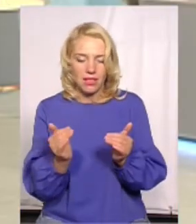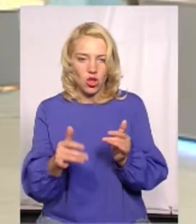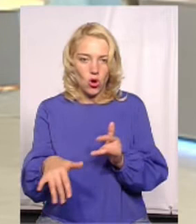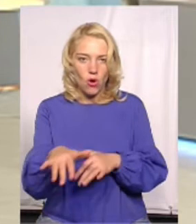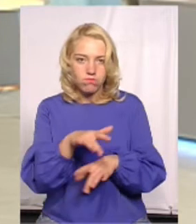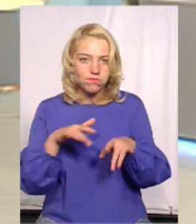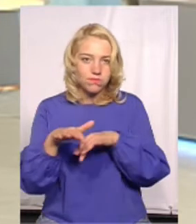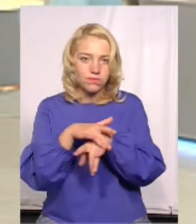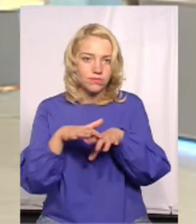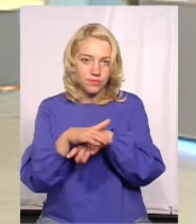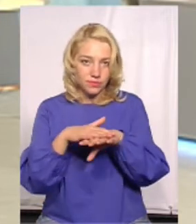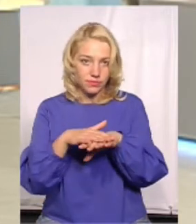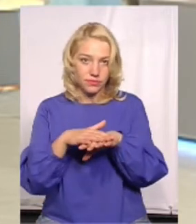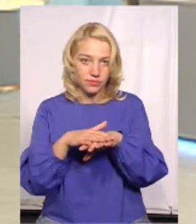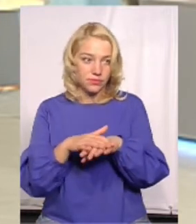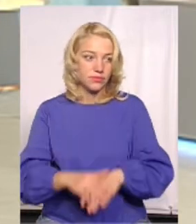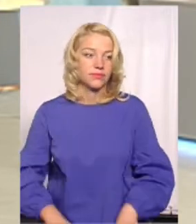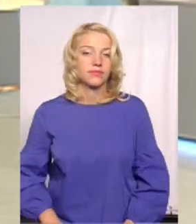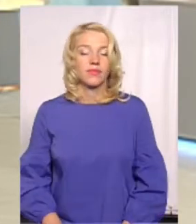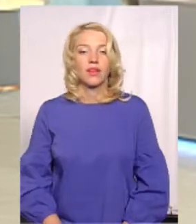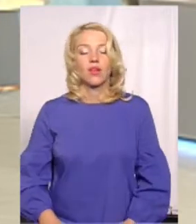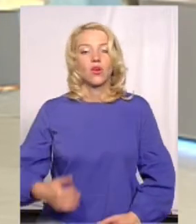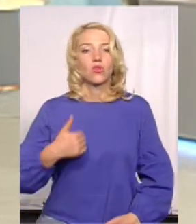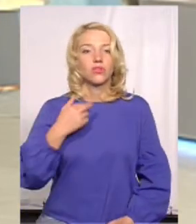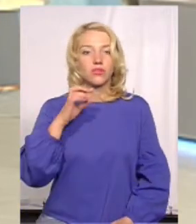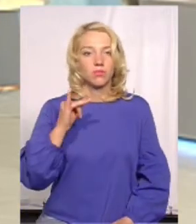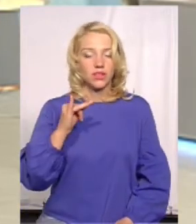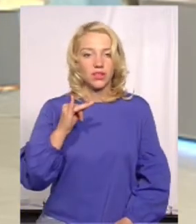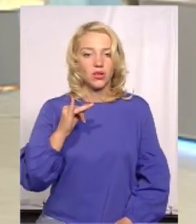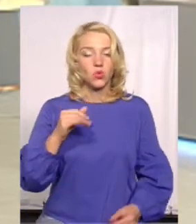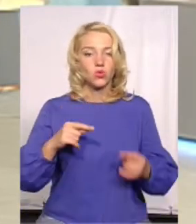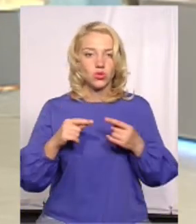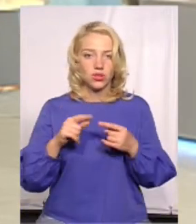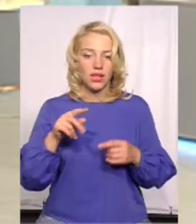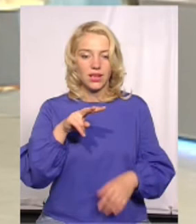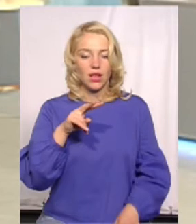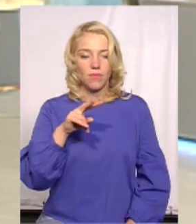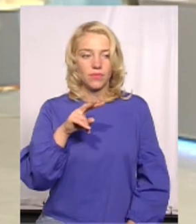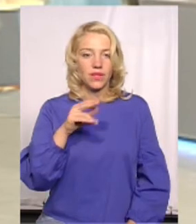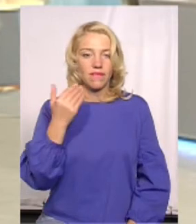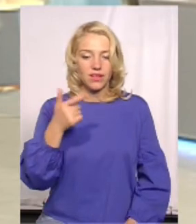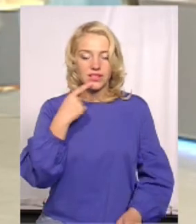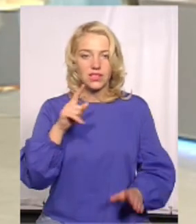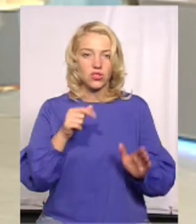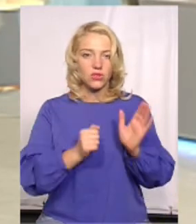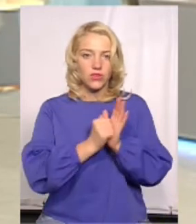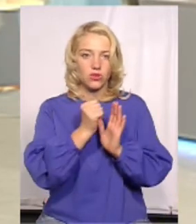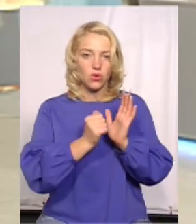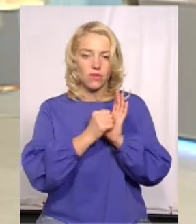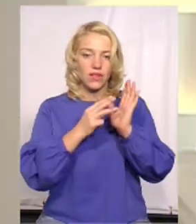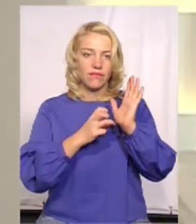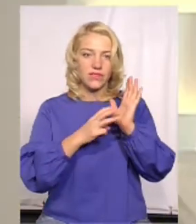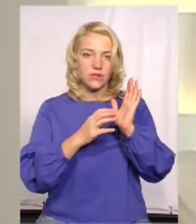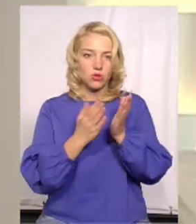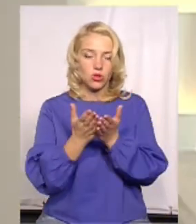якщо так можна сказати такі слова. Я хотів ще уточнити, пані Олесю, ви заявили, що надрукували 800 примірників